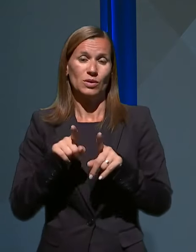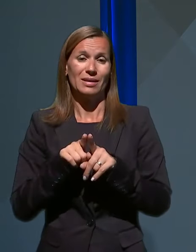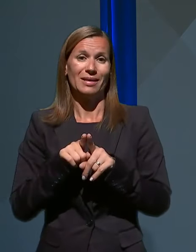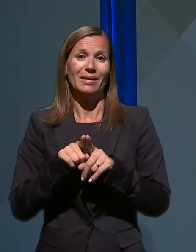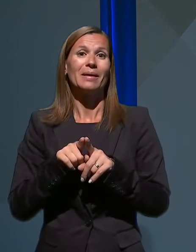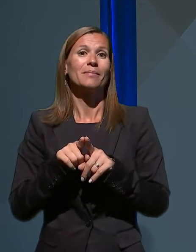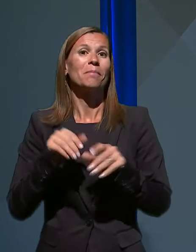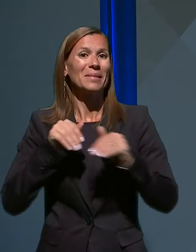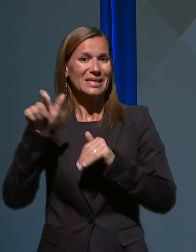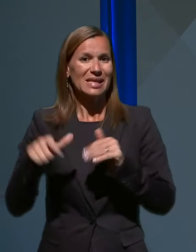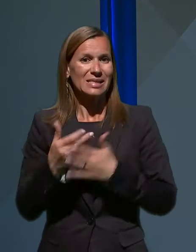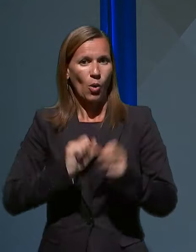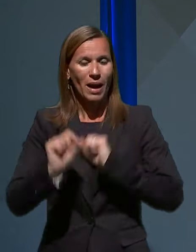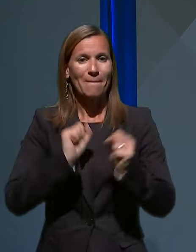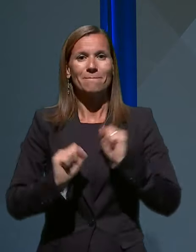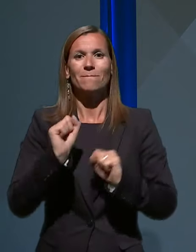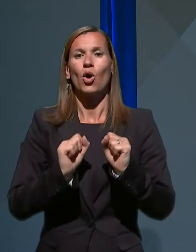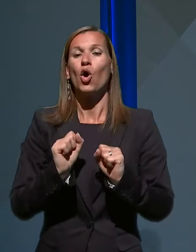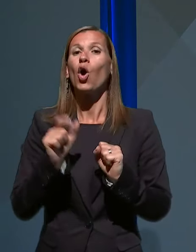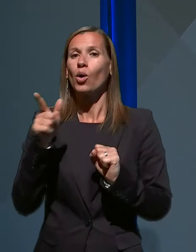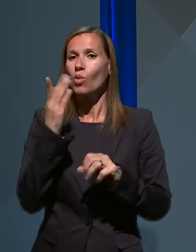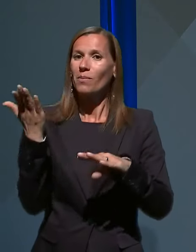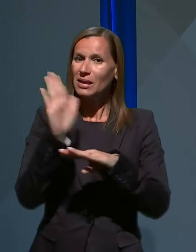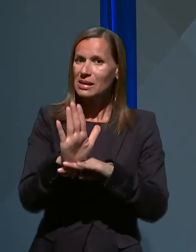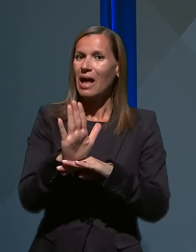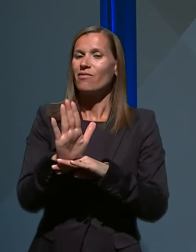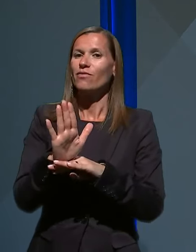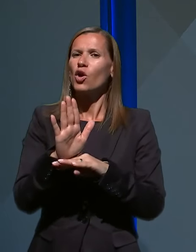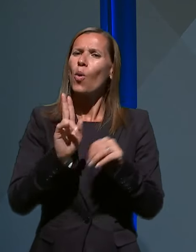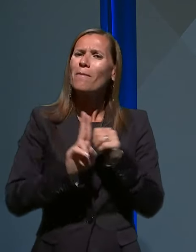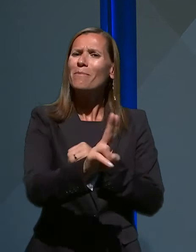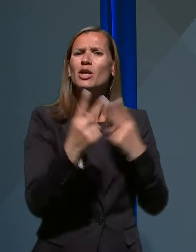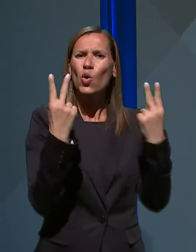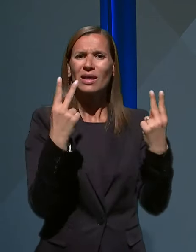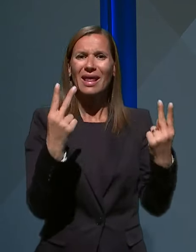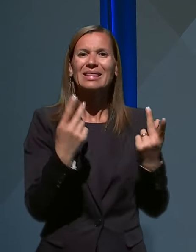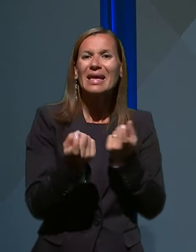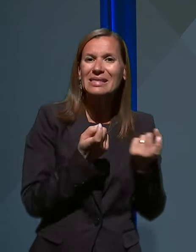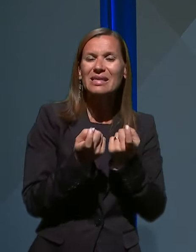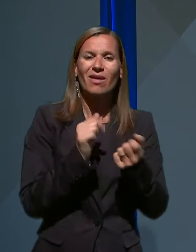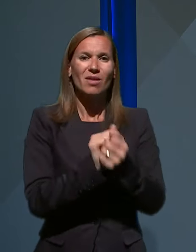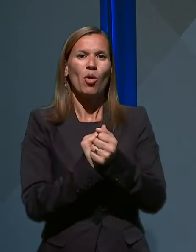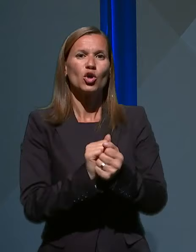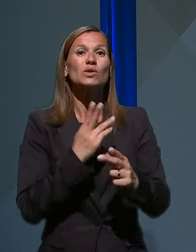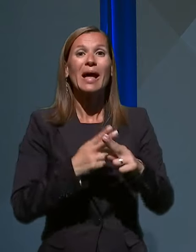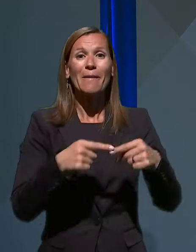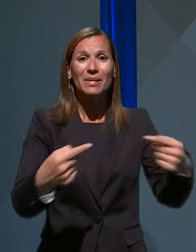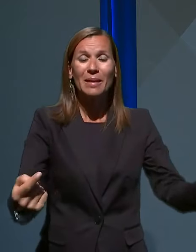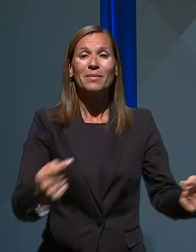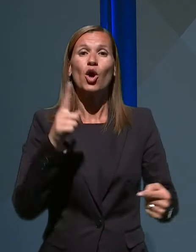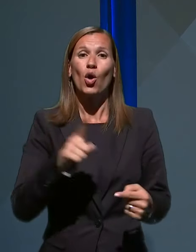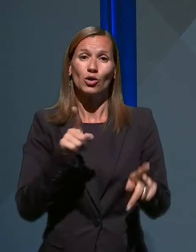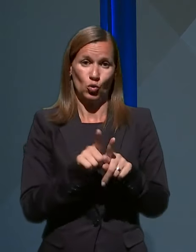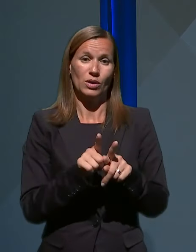predstavil aktualne prioritete in izzive v boju z epidemijo in v nadaljevanju odgovarjal tudi na